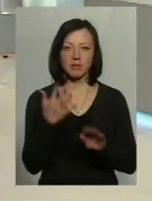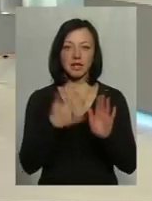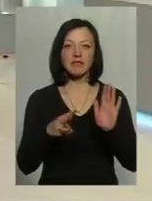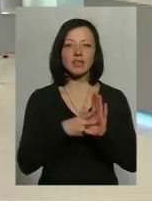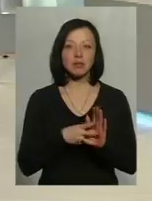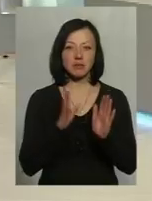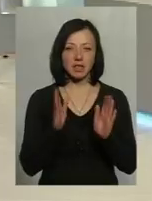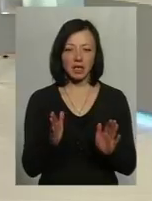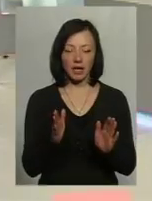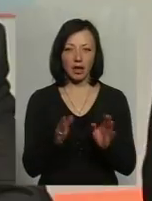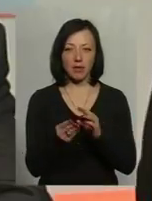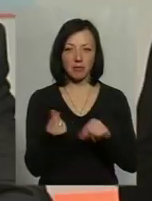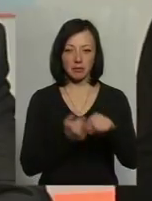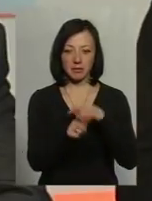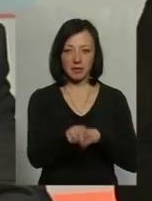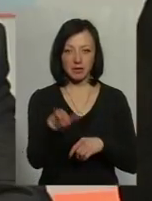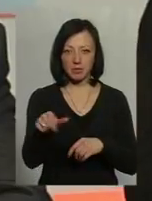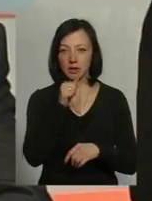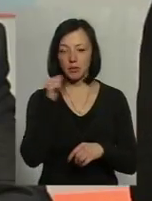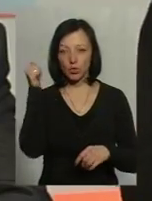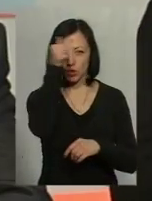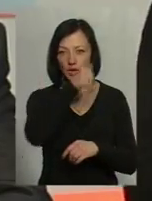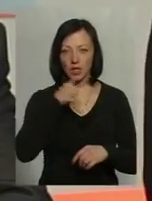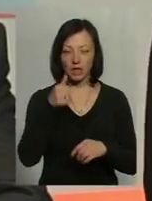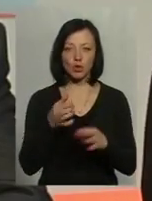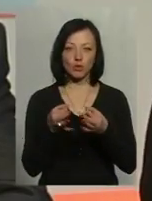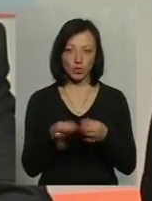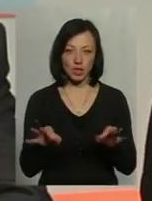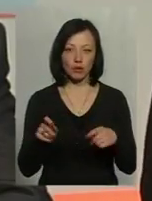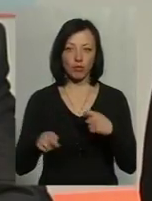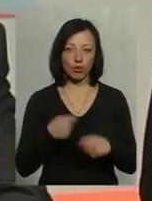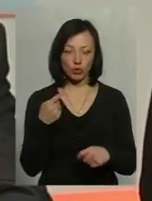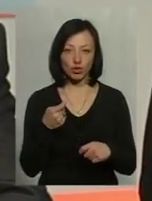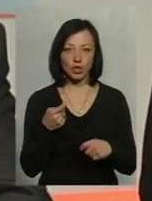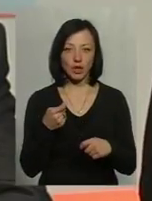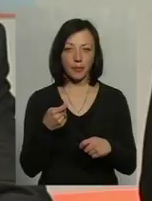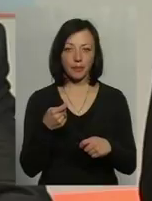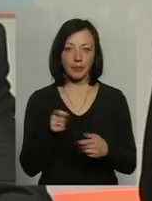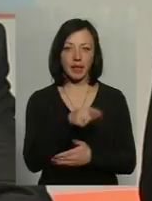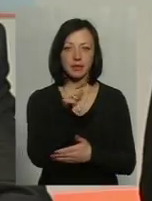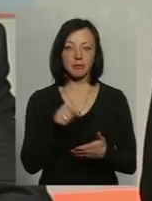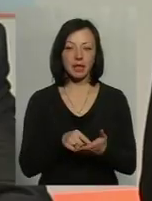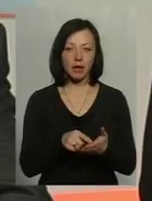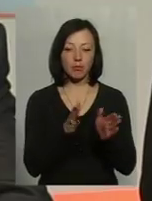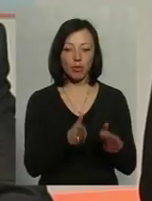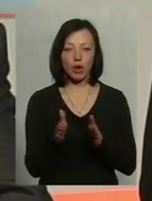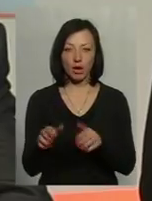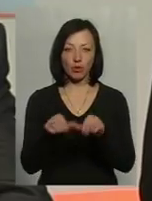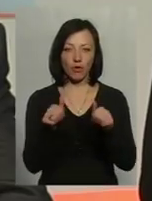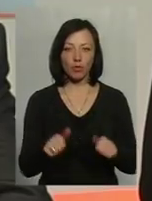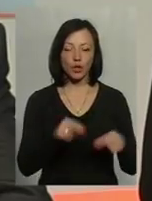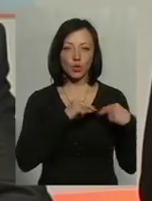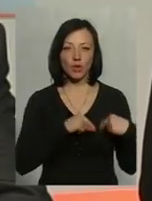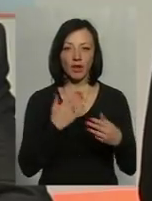суб'єктів господарювання за 16 рік допустили порушення з питань порядку оформлення